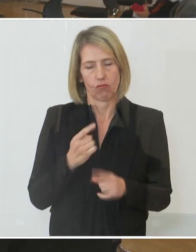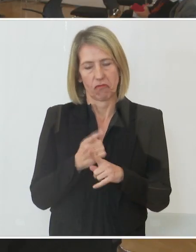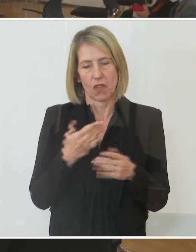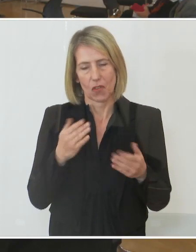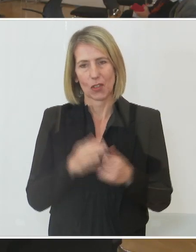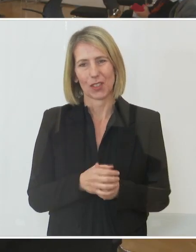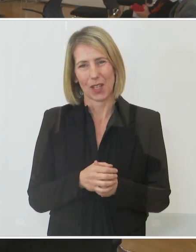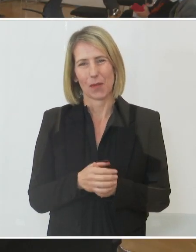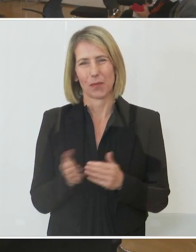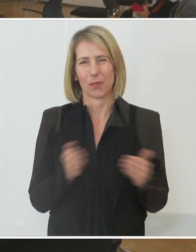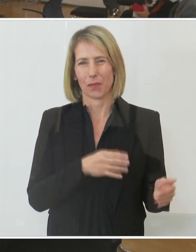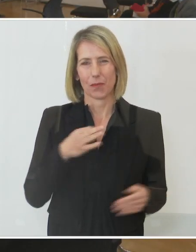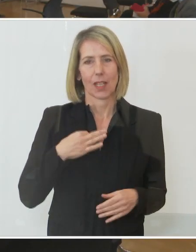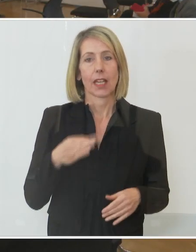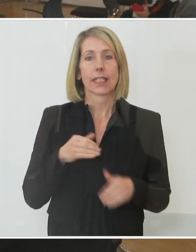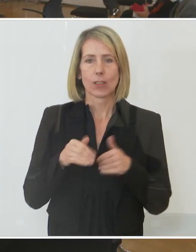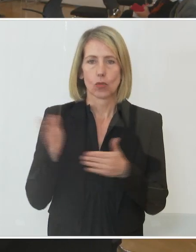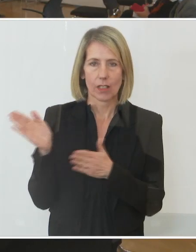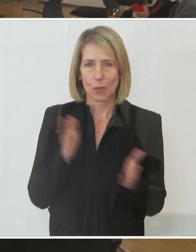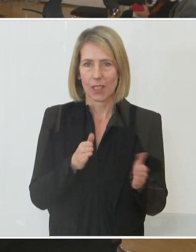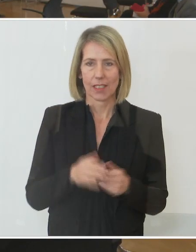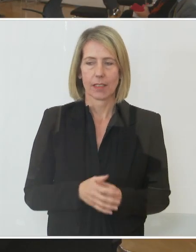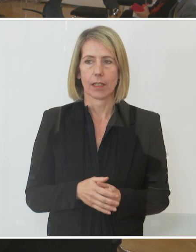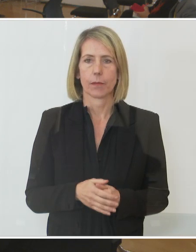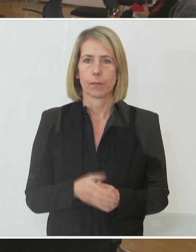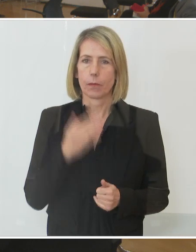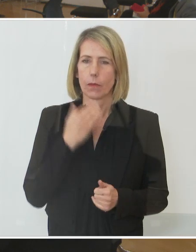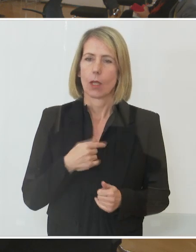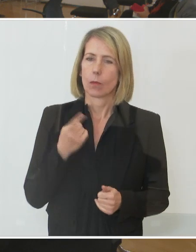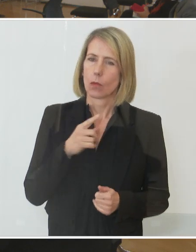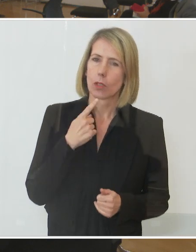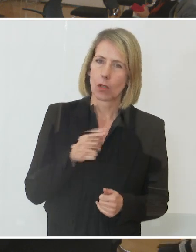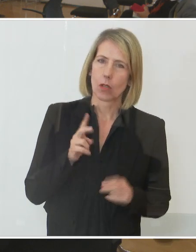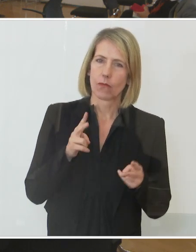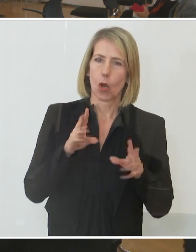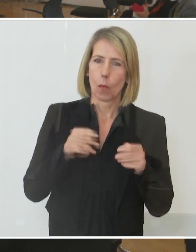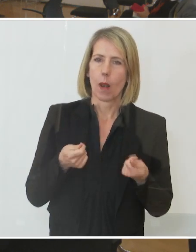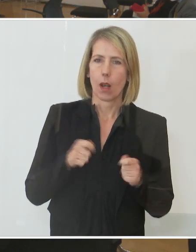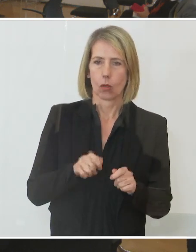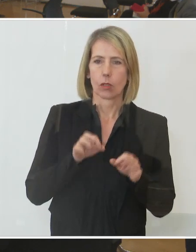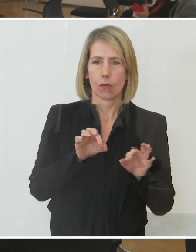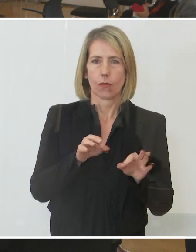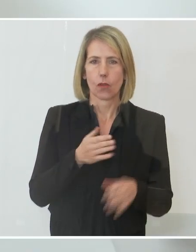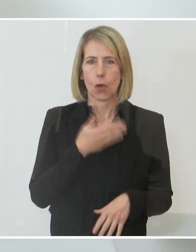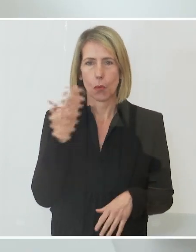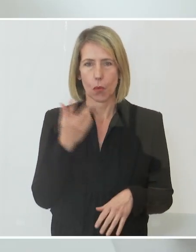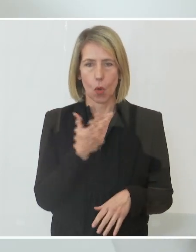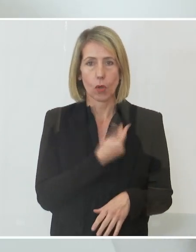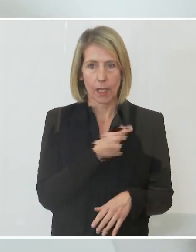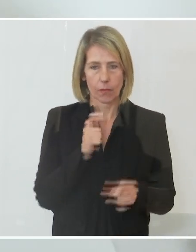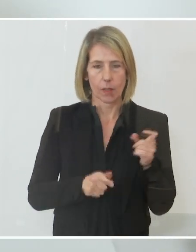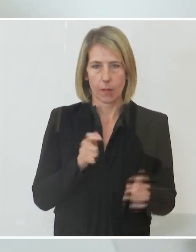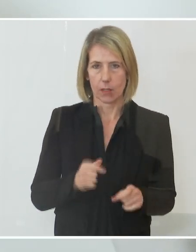bitteschön. Dankeschön. Ich möchte schon den wesentlichen Aspekt, warum wir einen Lockdown für ungeimpfte Menschen in Österreich machen, betonen.